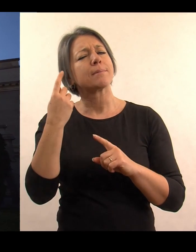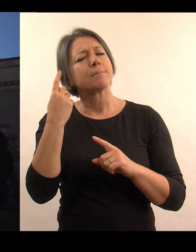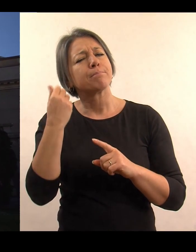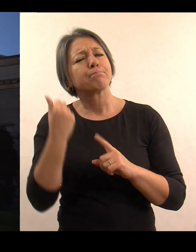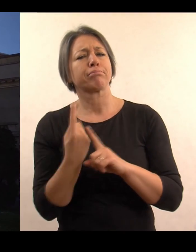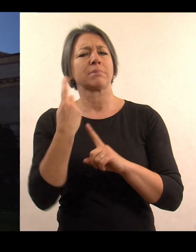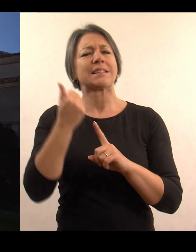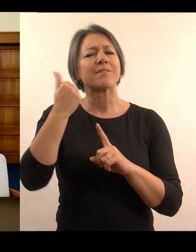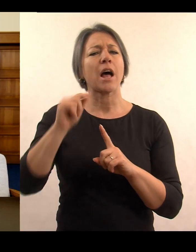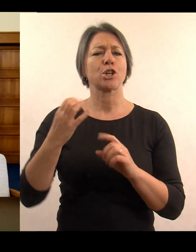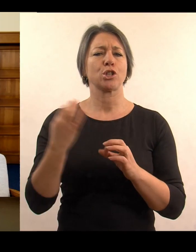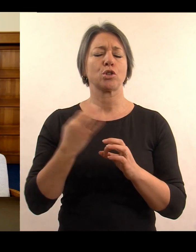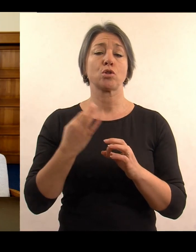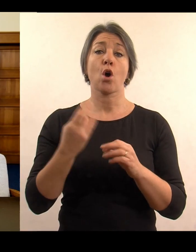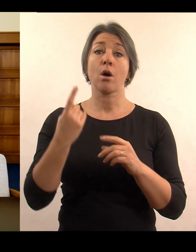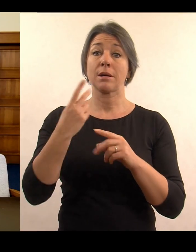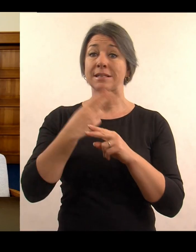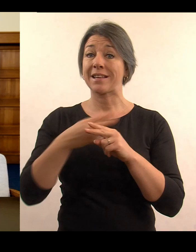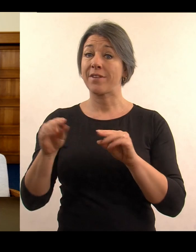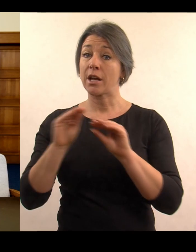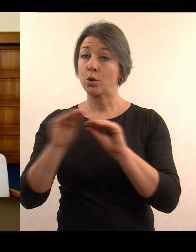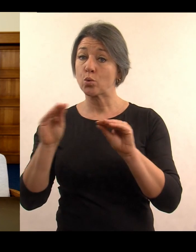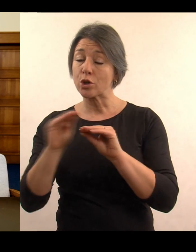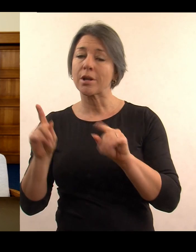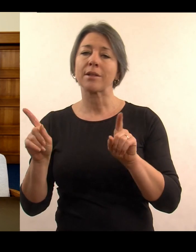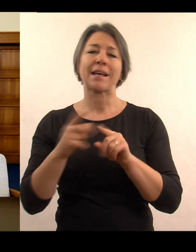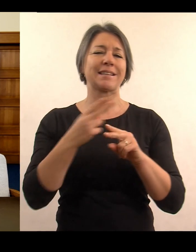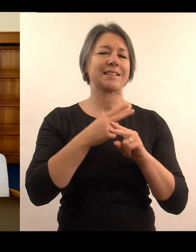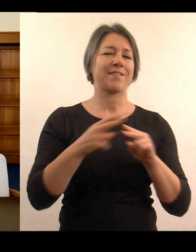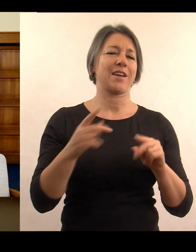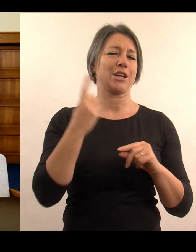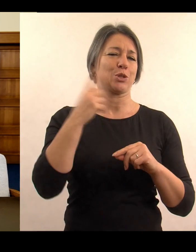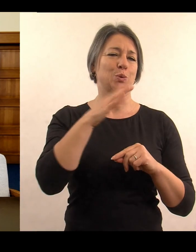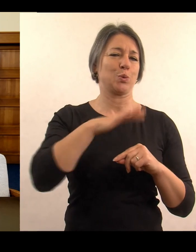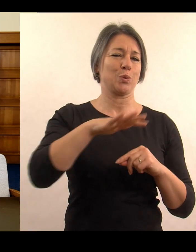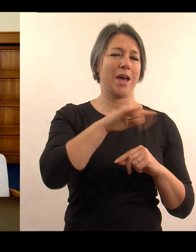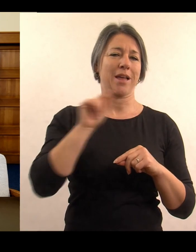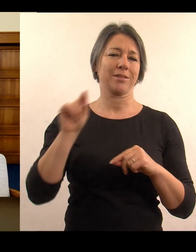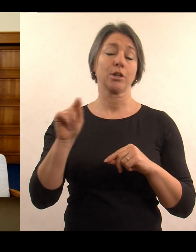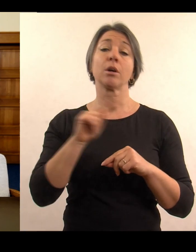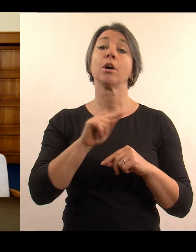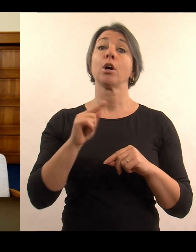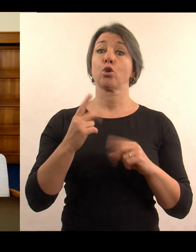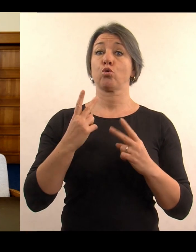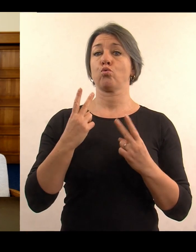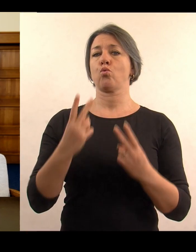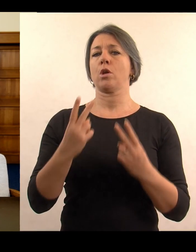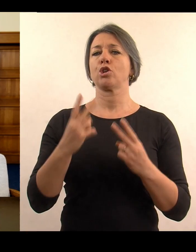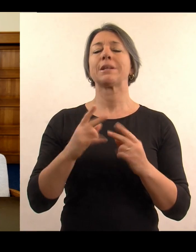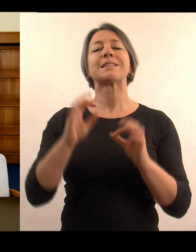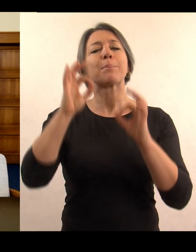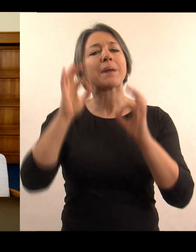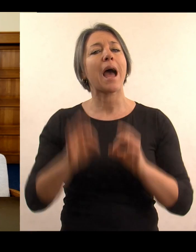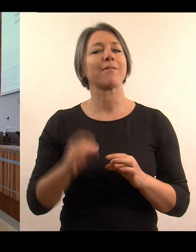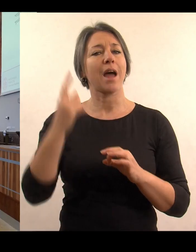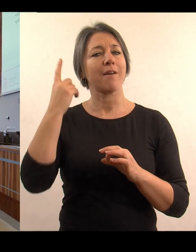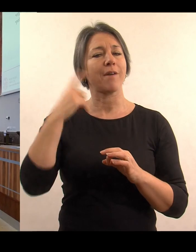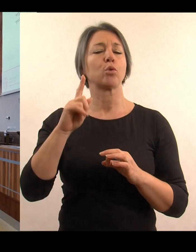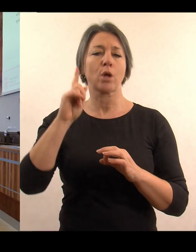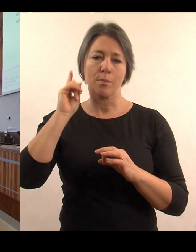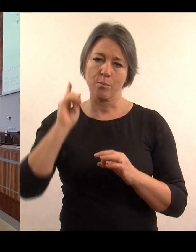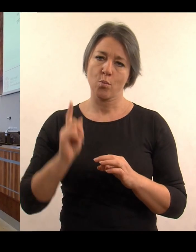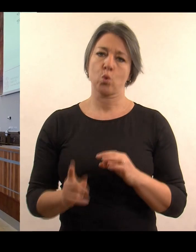studenti a skvělí učitelé. To si myslím, že je totiž to nejdůležitější, co správná fakulta univerzity má mít. To znamená